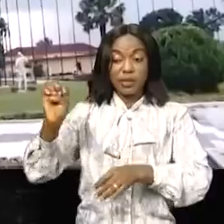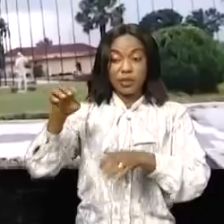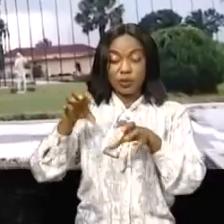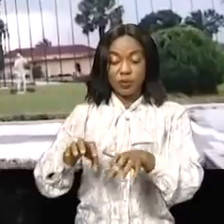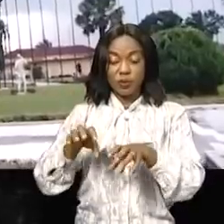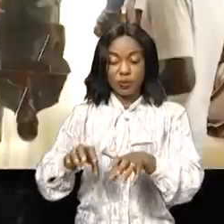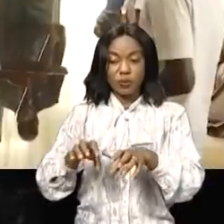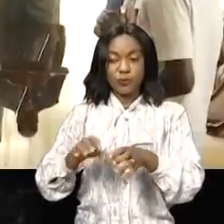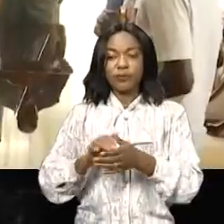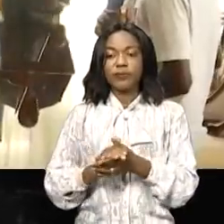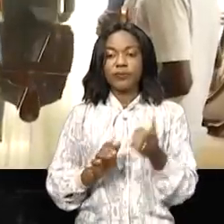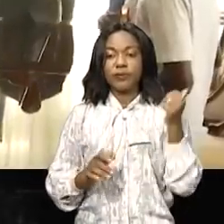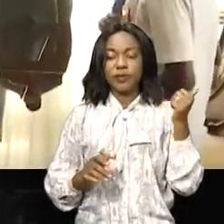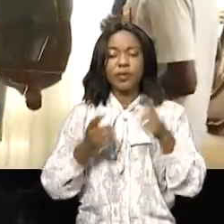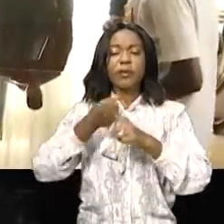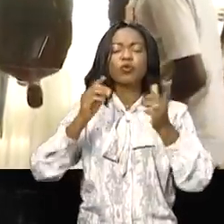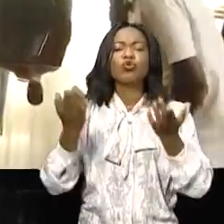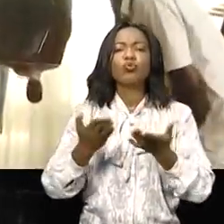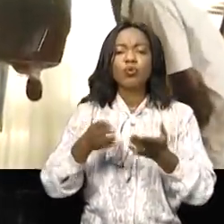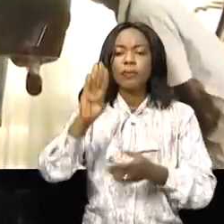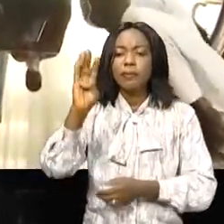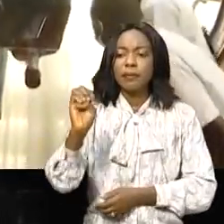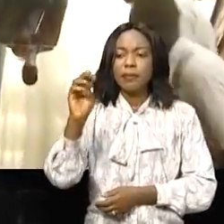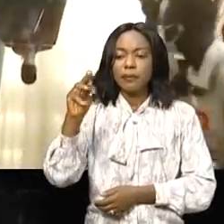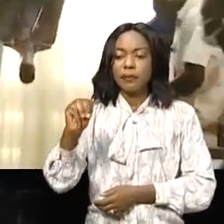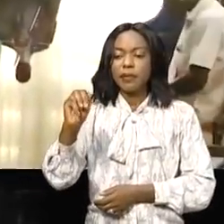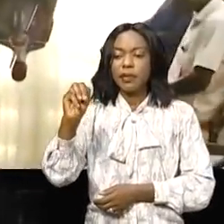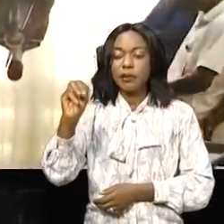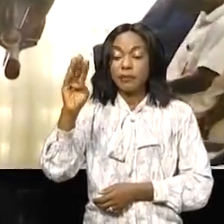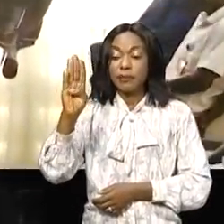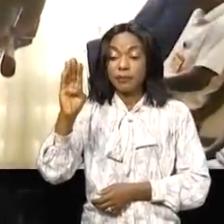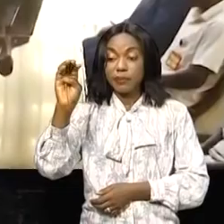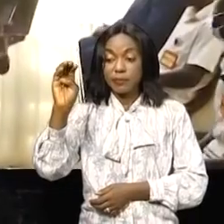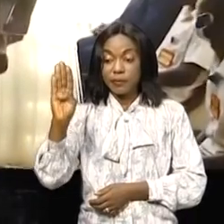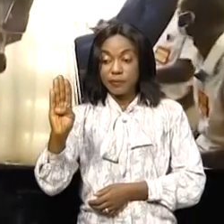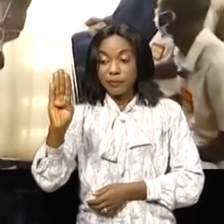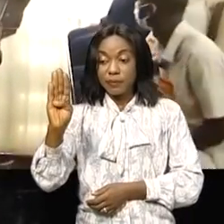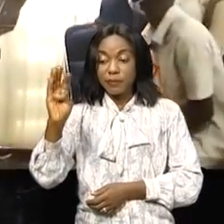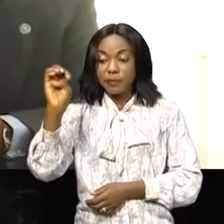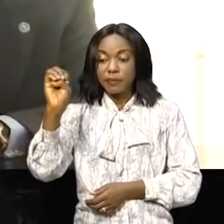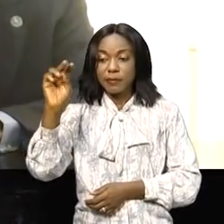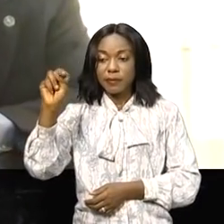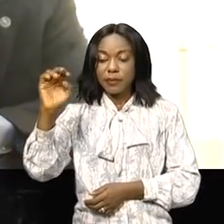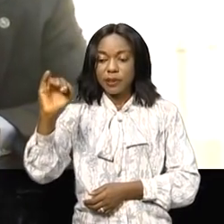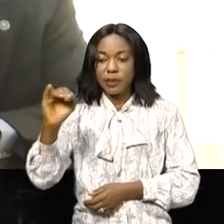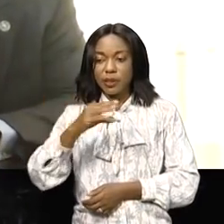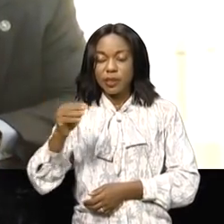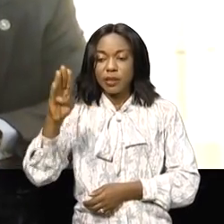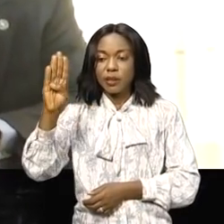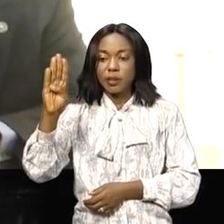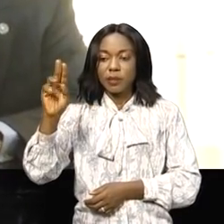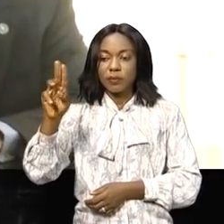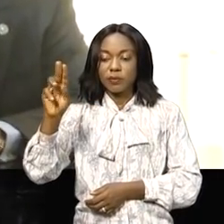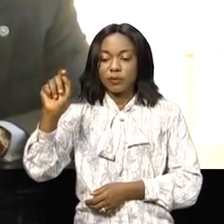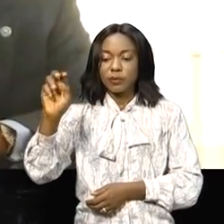Ils sont venus de bénis et bouter mot dans le Nord Kivu comme de bons citoyens et pris de paix pour dénoncer ce qu'ils qualifient de leur propre nom